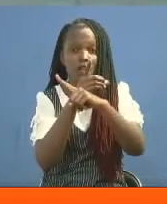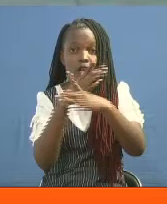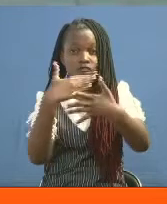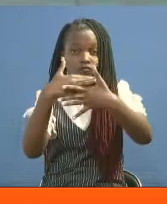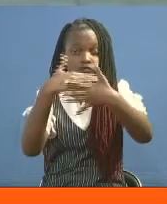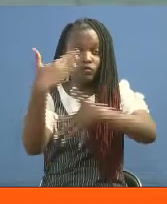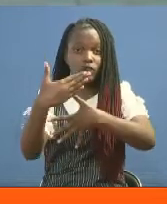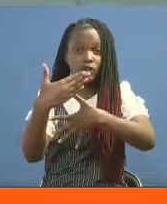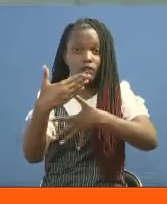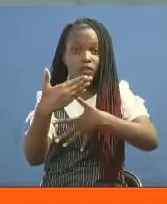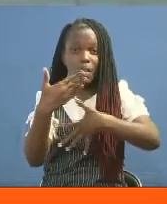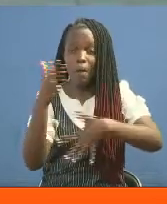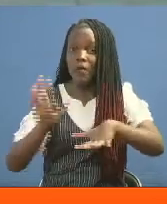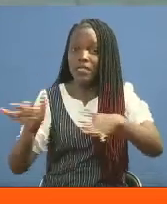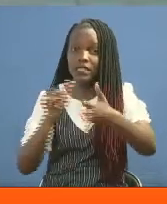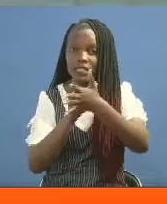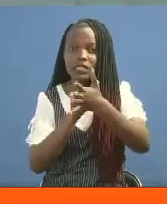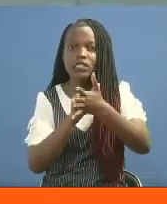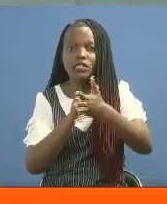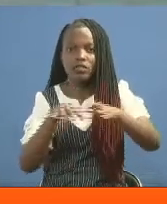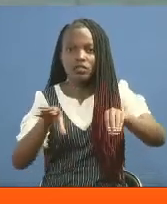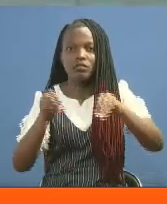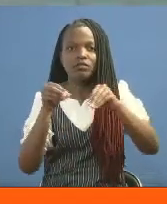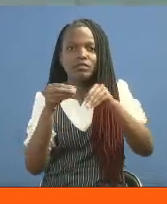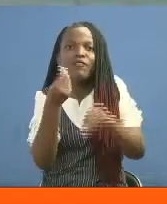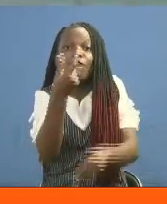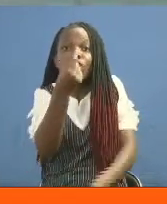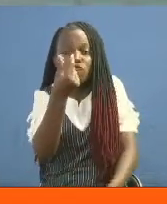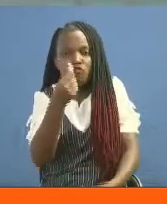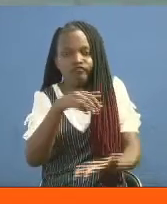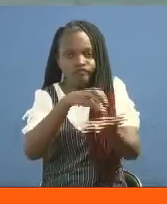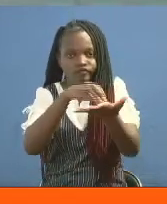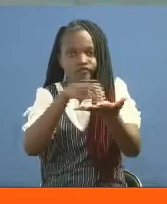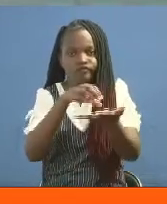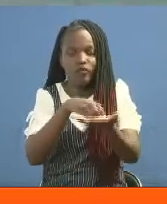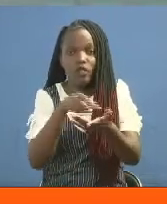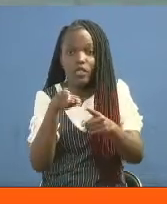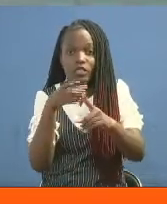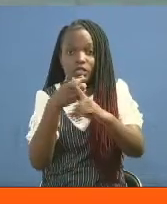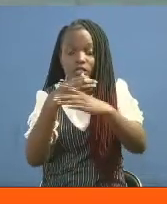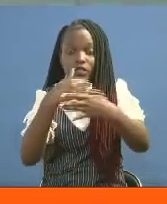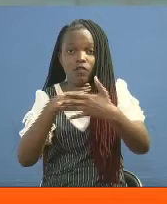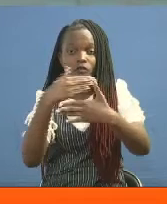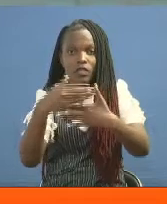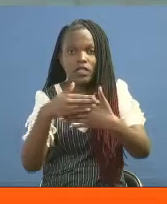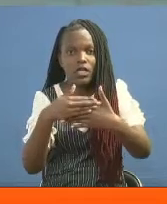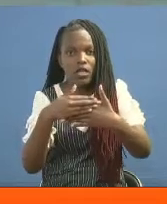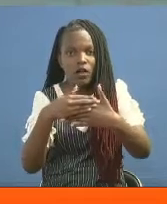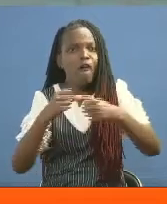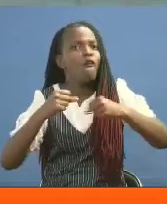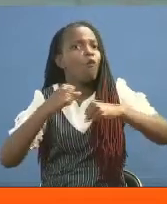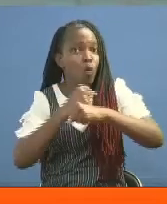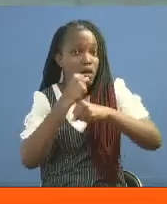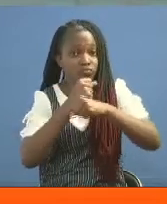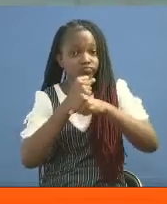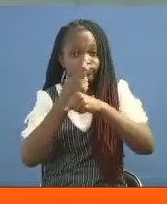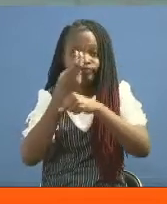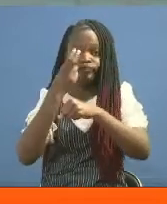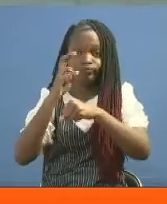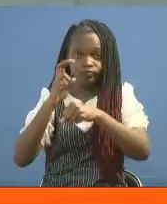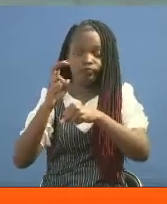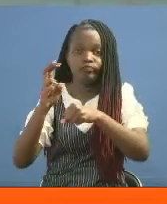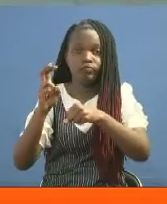baada ya mita hiyo kushudia visa vichache. Hii ni kutokana na juhudi zilizo uwekwa na wenyeji